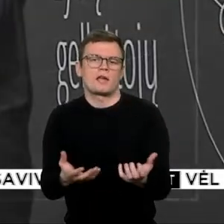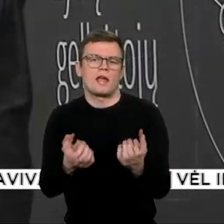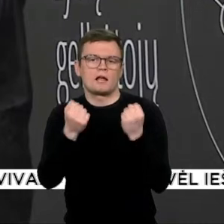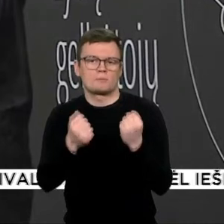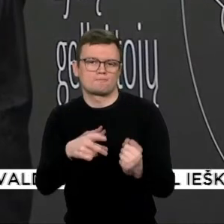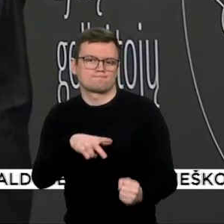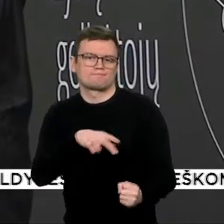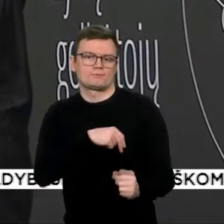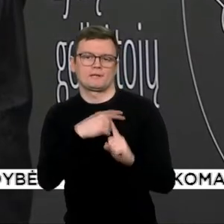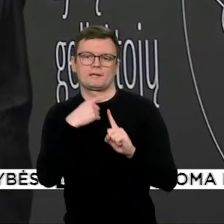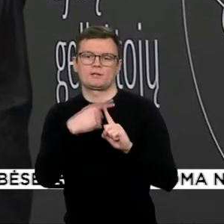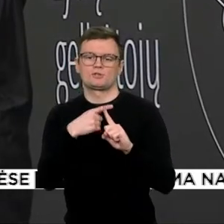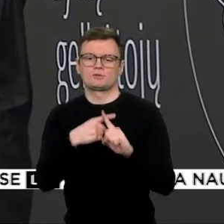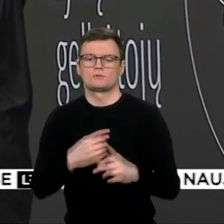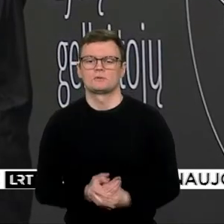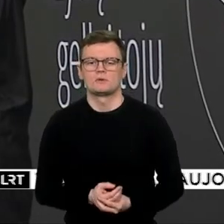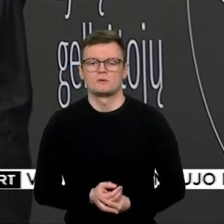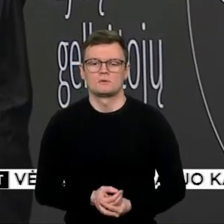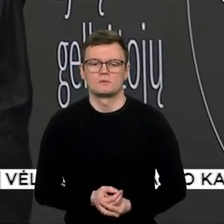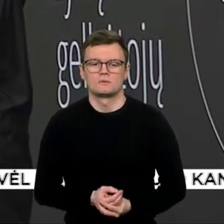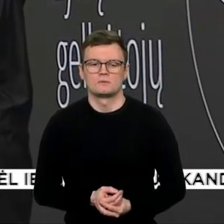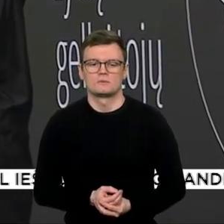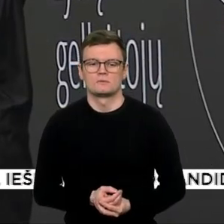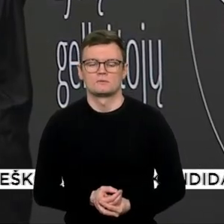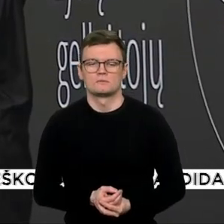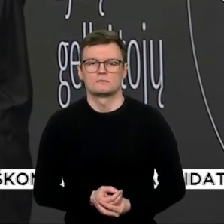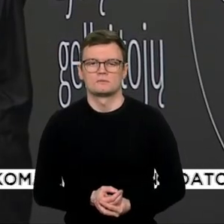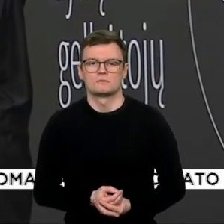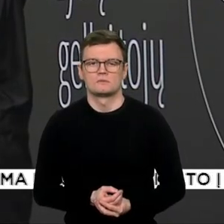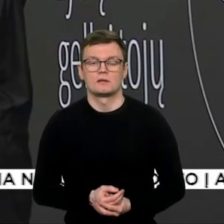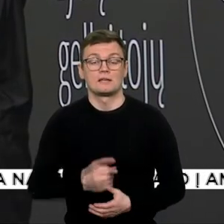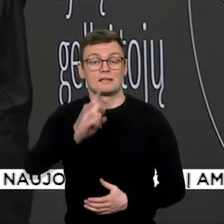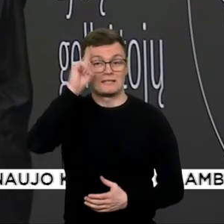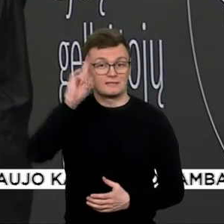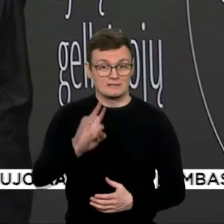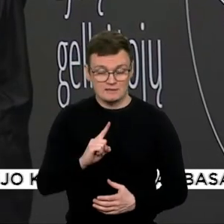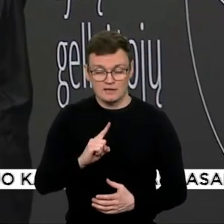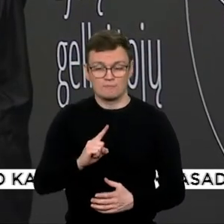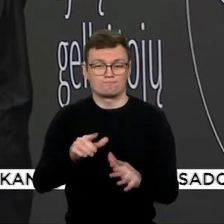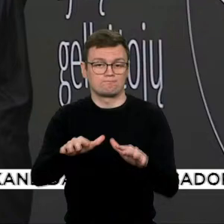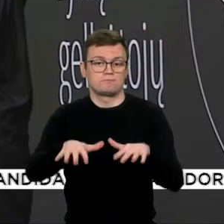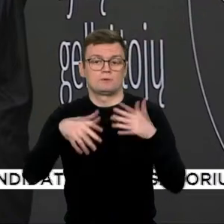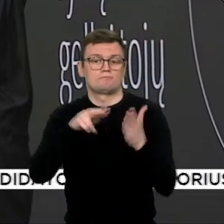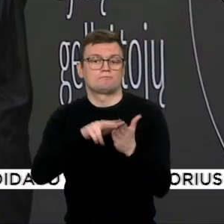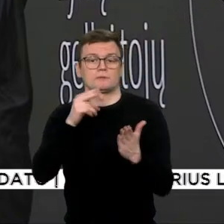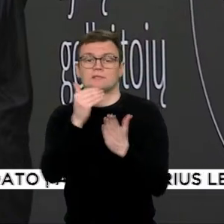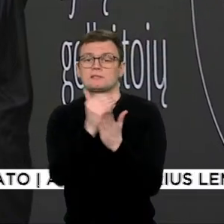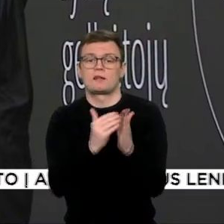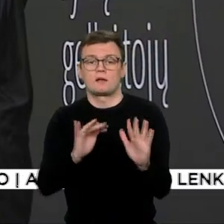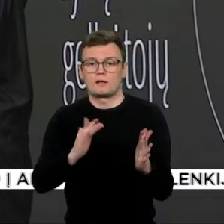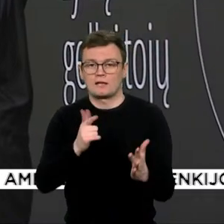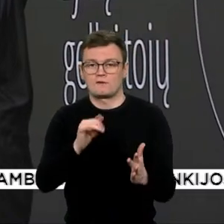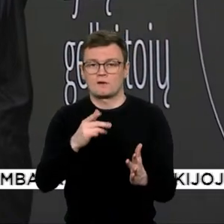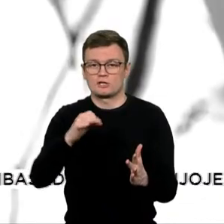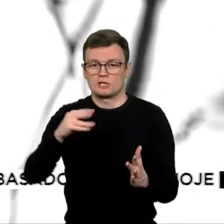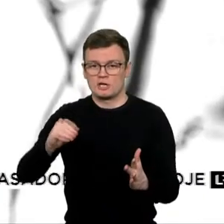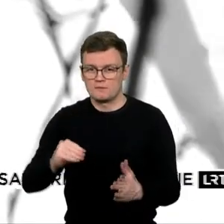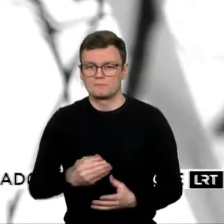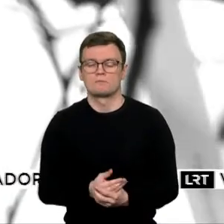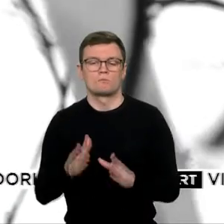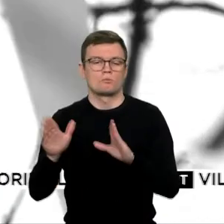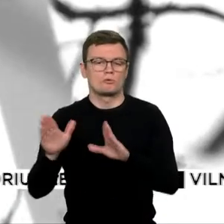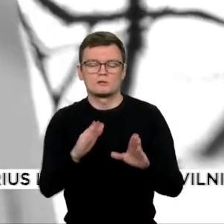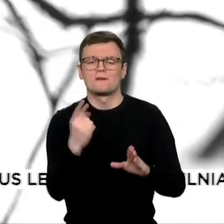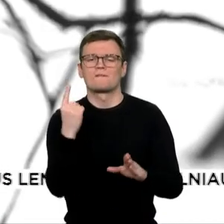metais Izraelio knesetas priemė įstatymą, kuriuo įsteigtas jie dvašiam muziejus. Viena iš jo